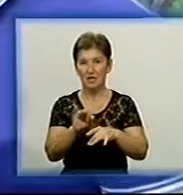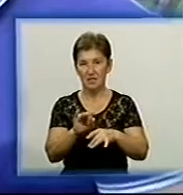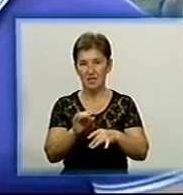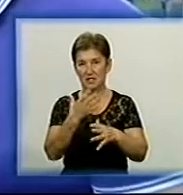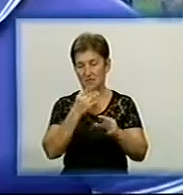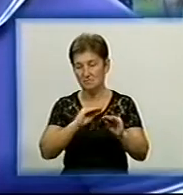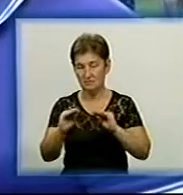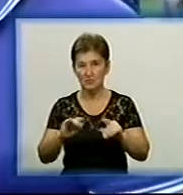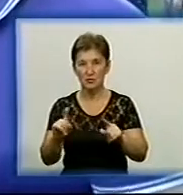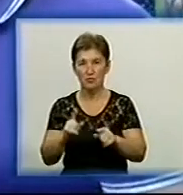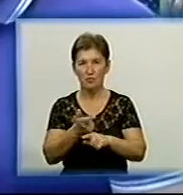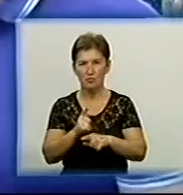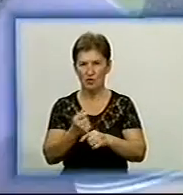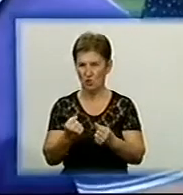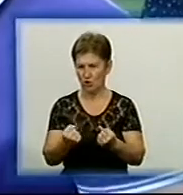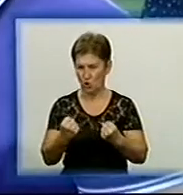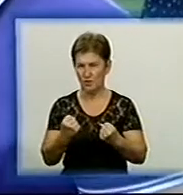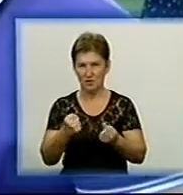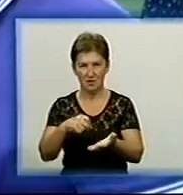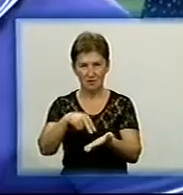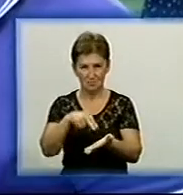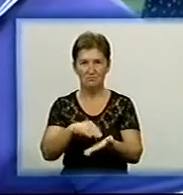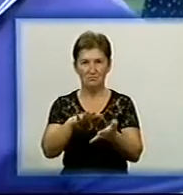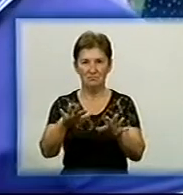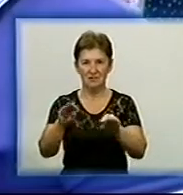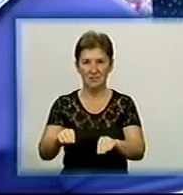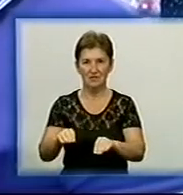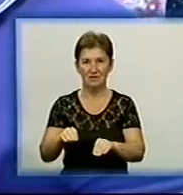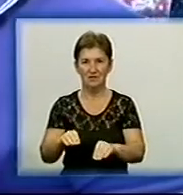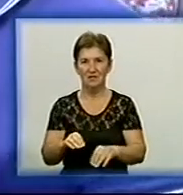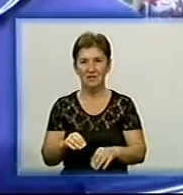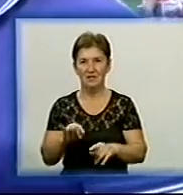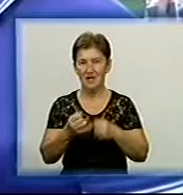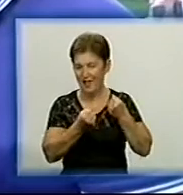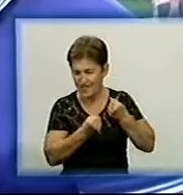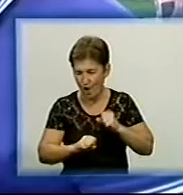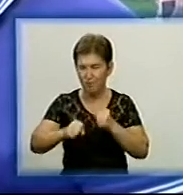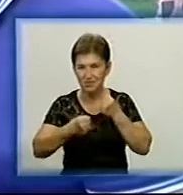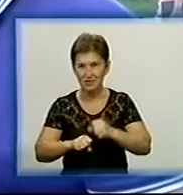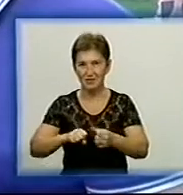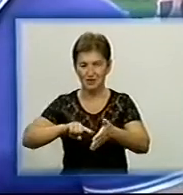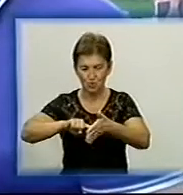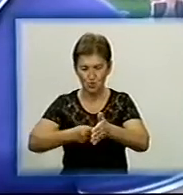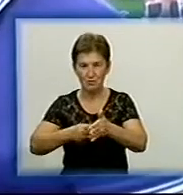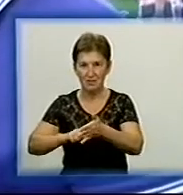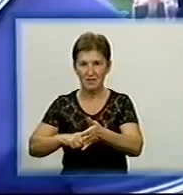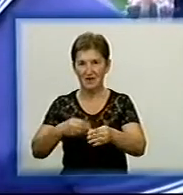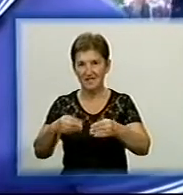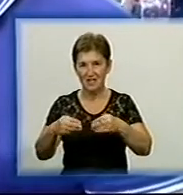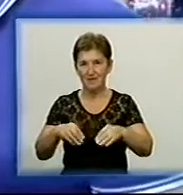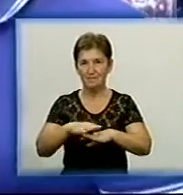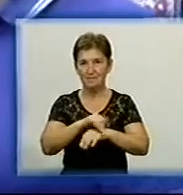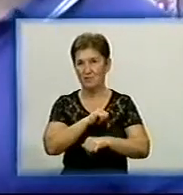і ще несе функцію того, що вона більш жорстко стоїть Ворожилися не тільки кисточками, але й лобзиком і шуруповертом Фанера, рейки, і